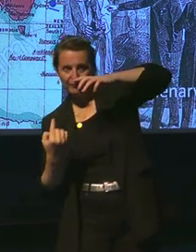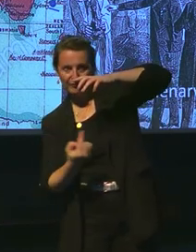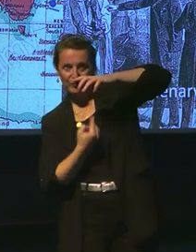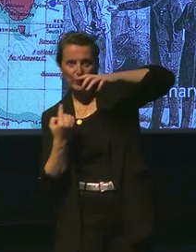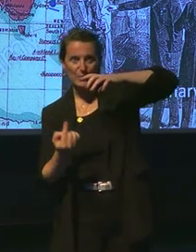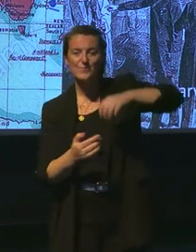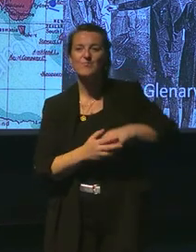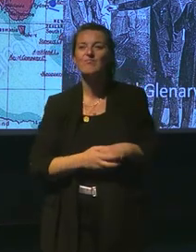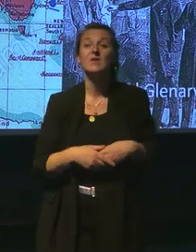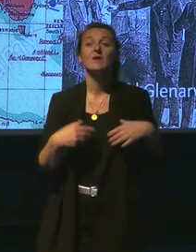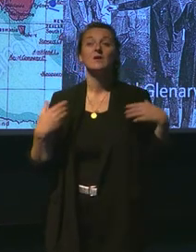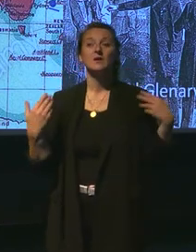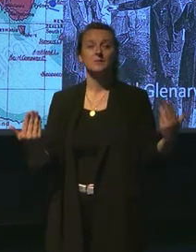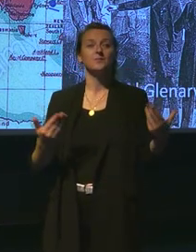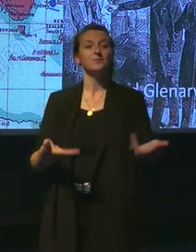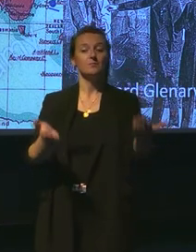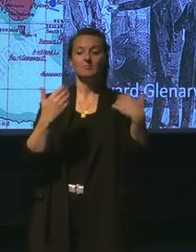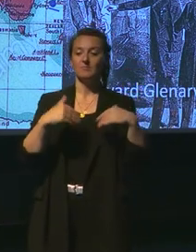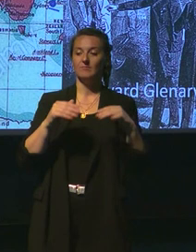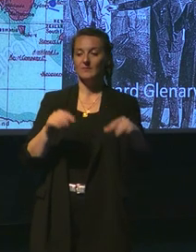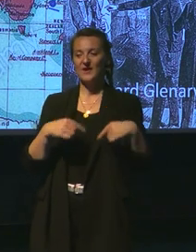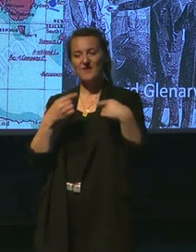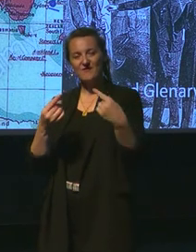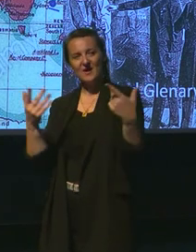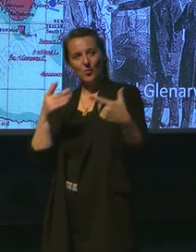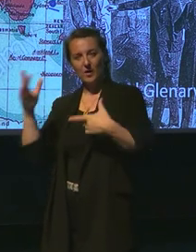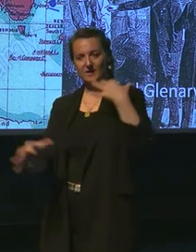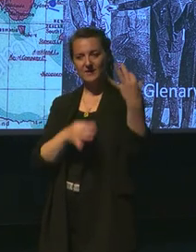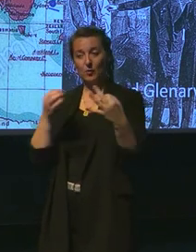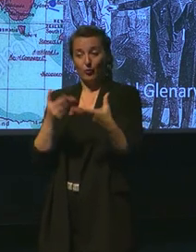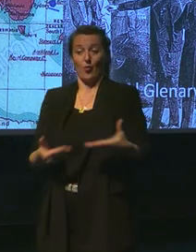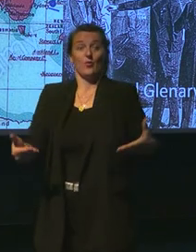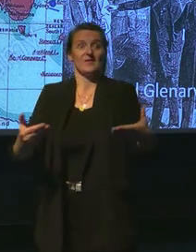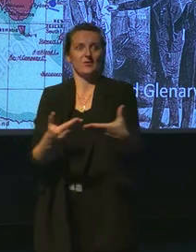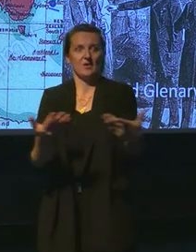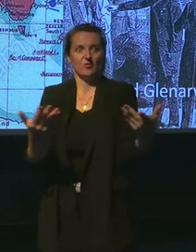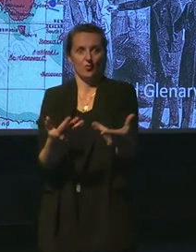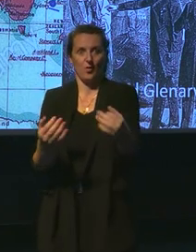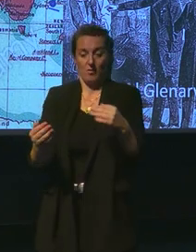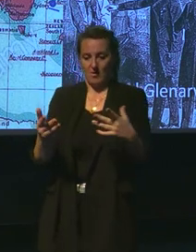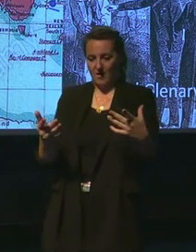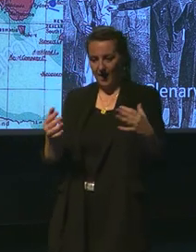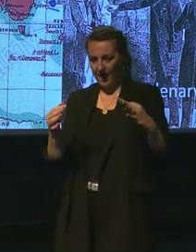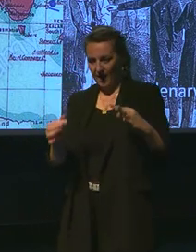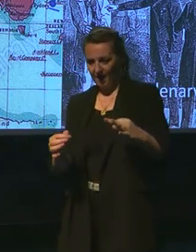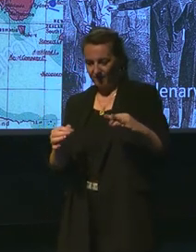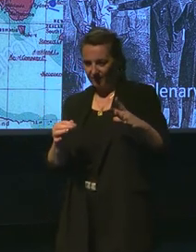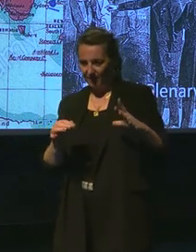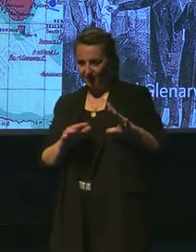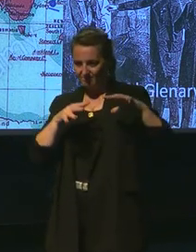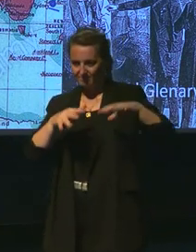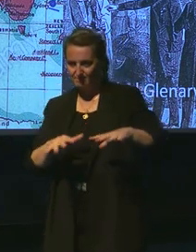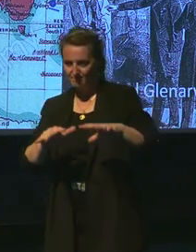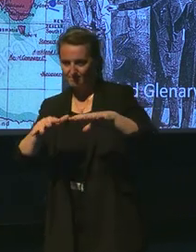Ouais. Et alors ensuite, nous irons à la découverte in situ, si je peux dire, les richesses biologiques et géologiques, en